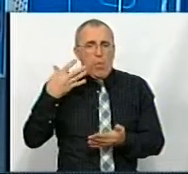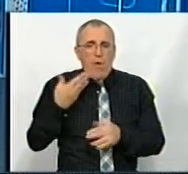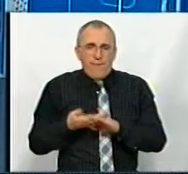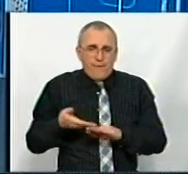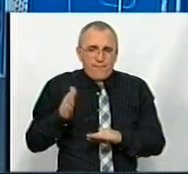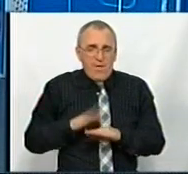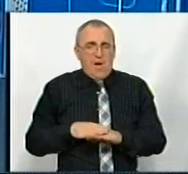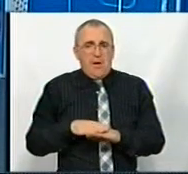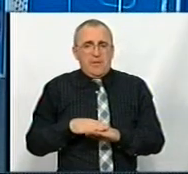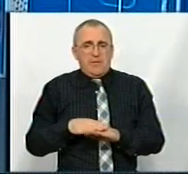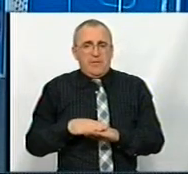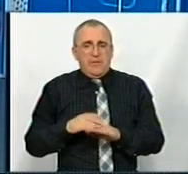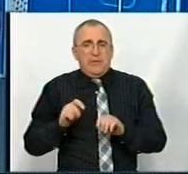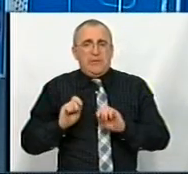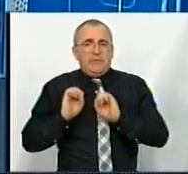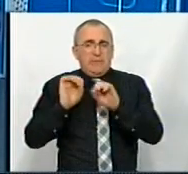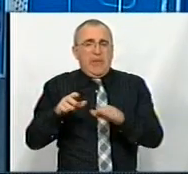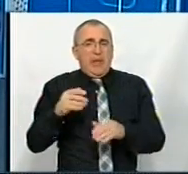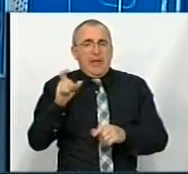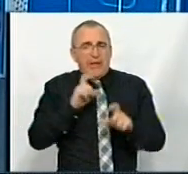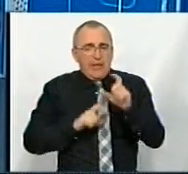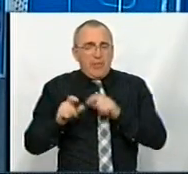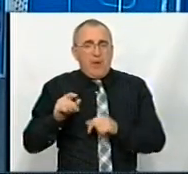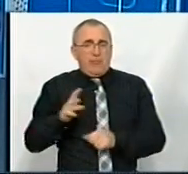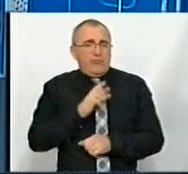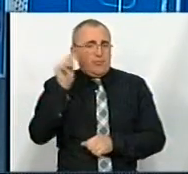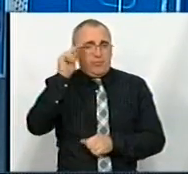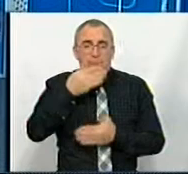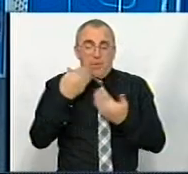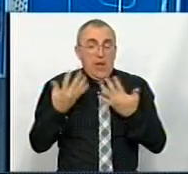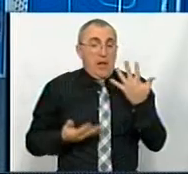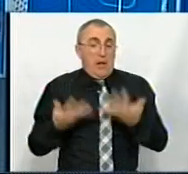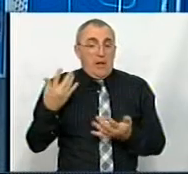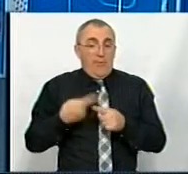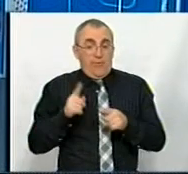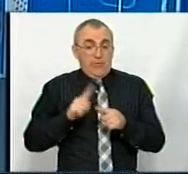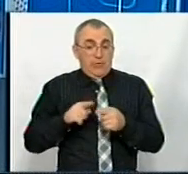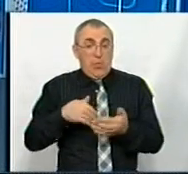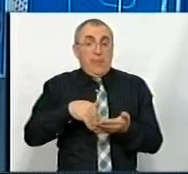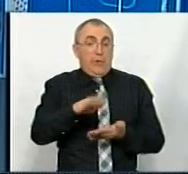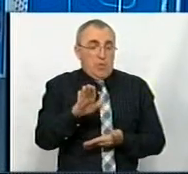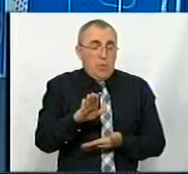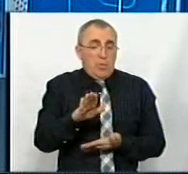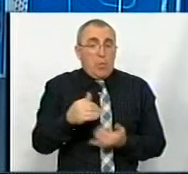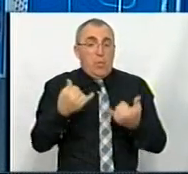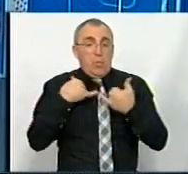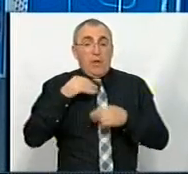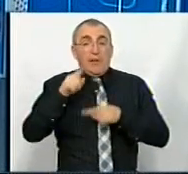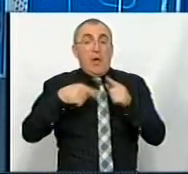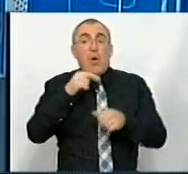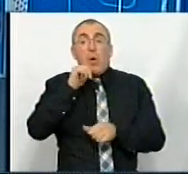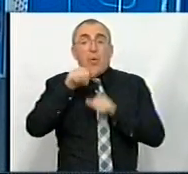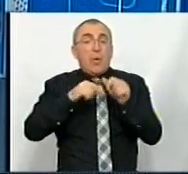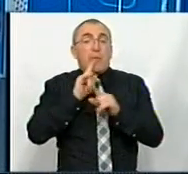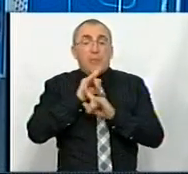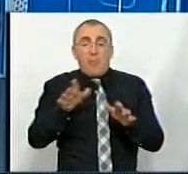взагалі складають хімію і мають бажання навчатися. Але якщо ми від цього відмовимося, у нас через декілька років